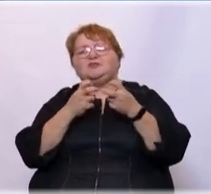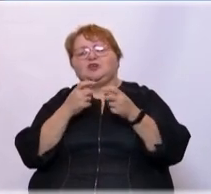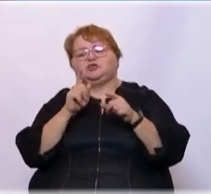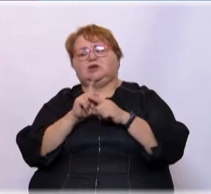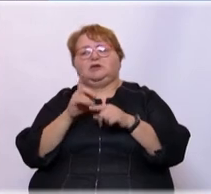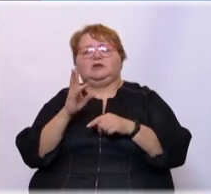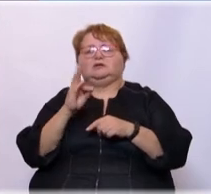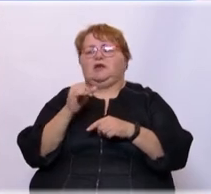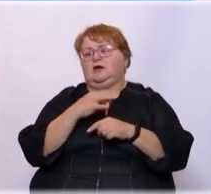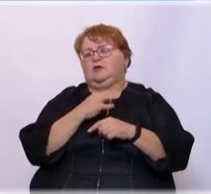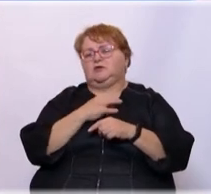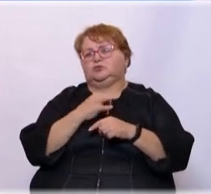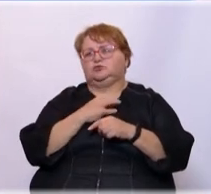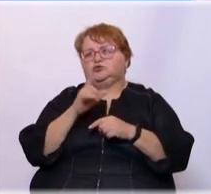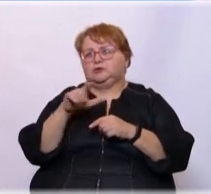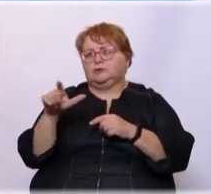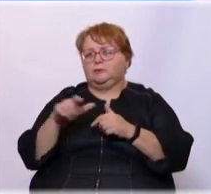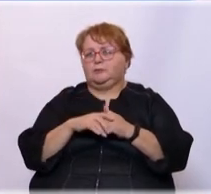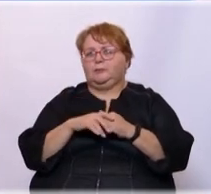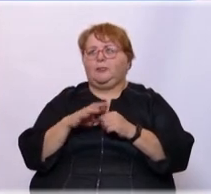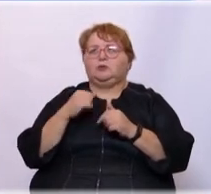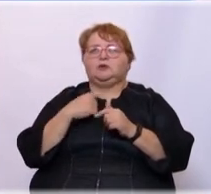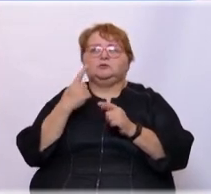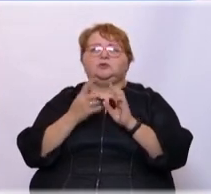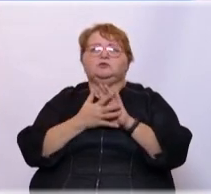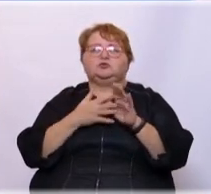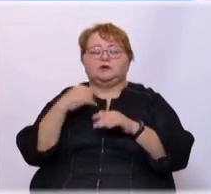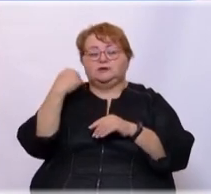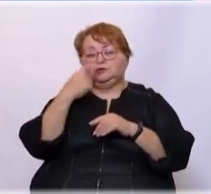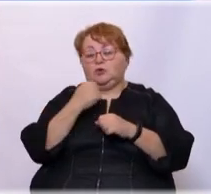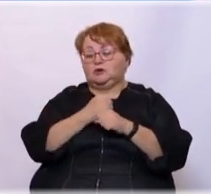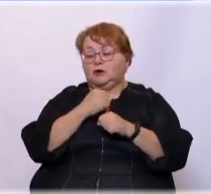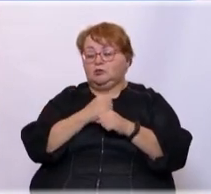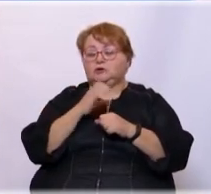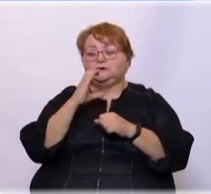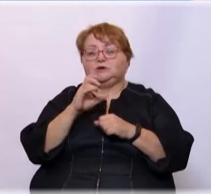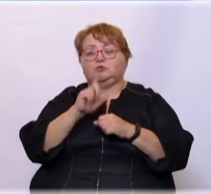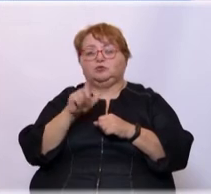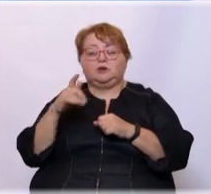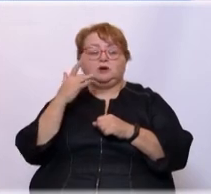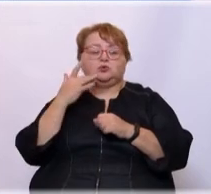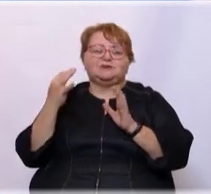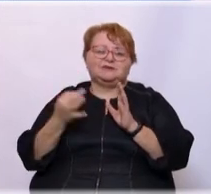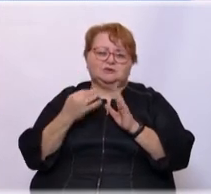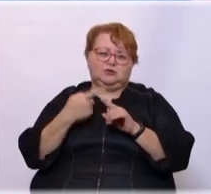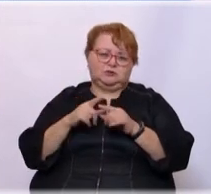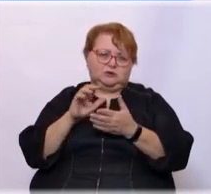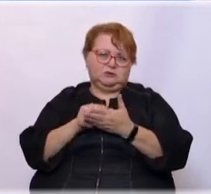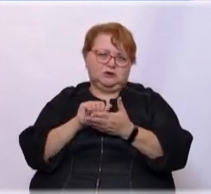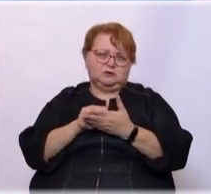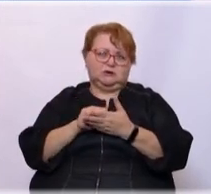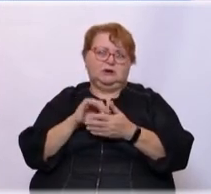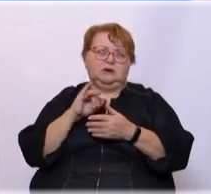неравнодушных? Ну, во-первых, у нас в первую очередь идет индивидуальная работа с людьми, которые заинтересованы этим заниматься.